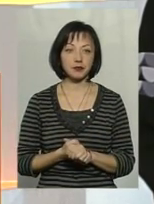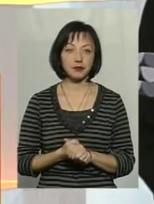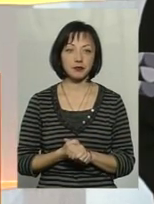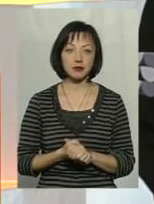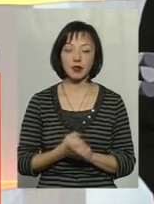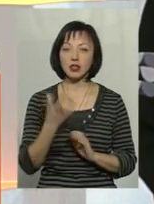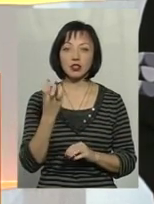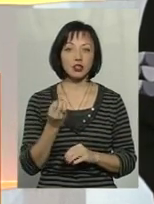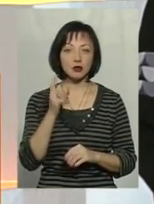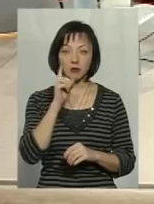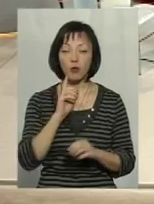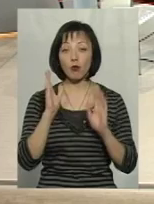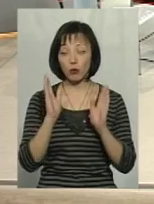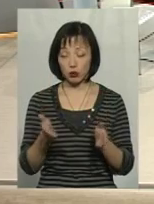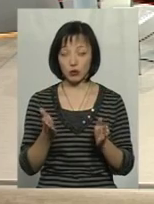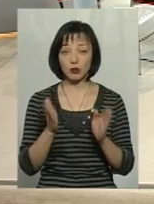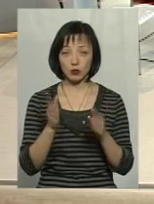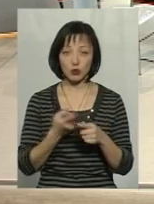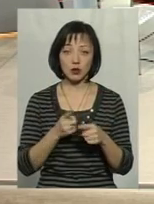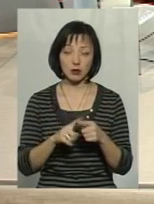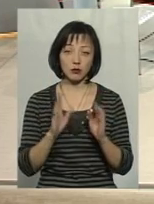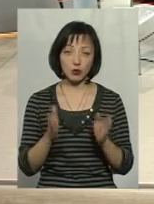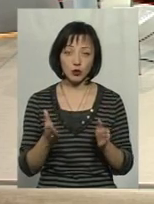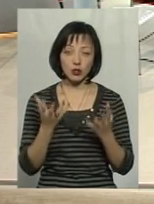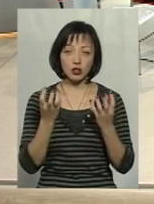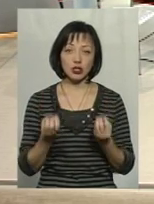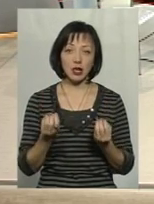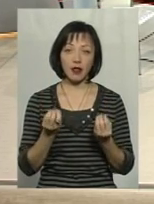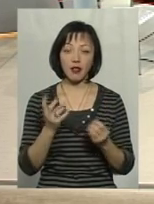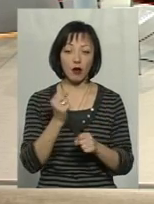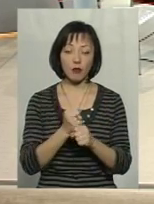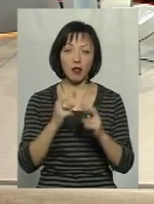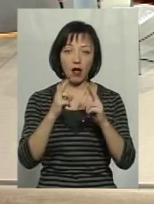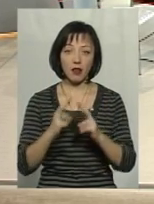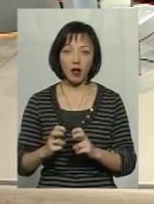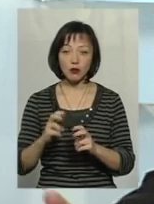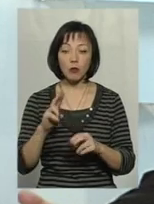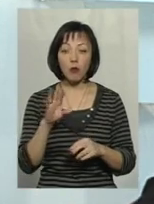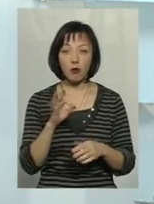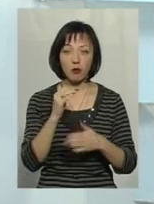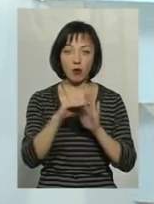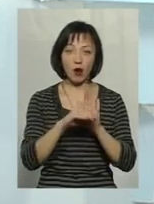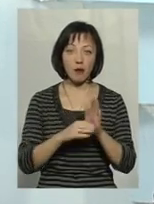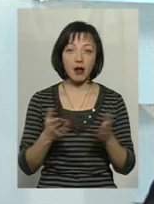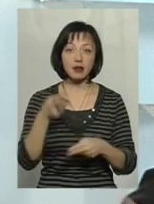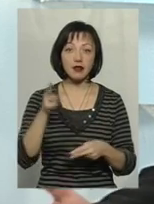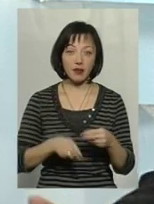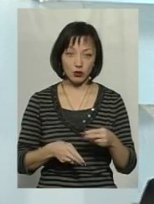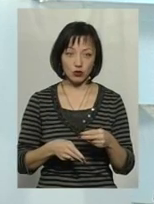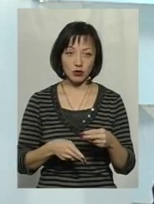Ні, ще поки що немає. Воно буде. Тобто, ми ще не робили аналіз по тій програмі, яка завершується.